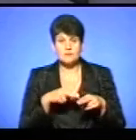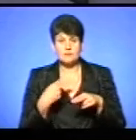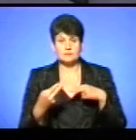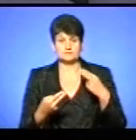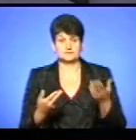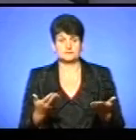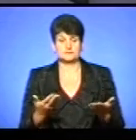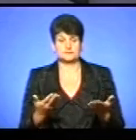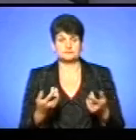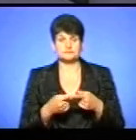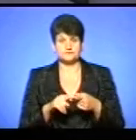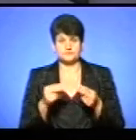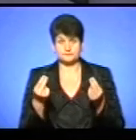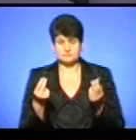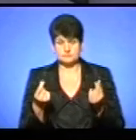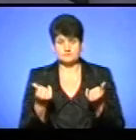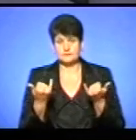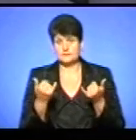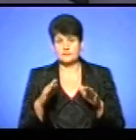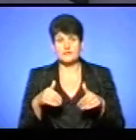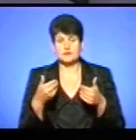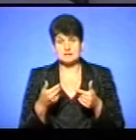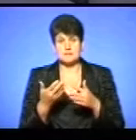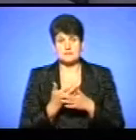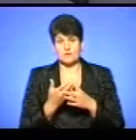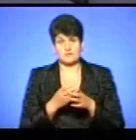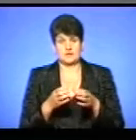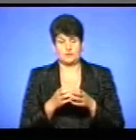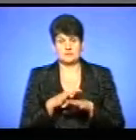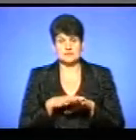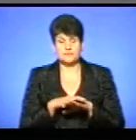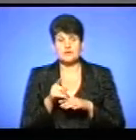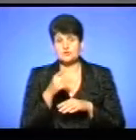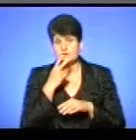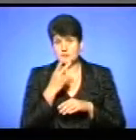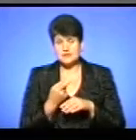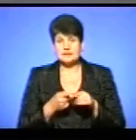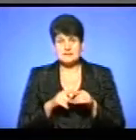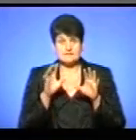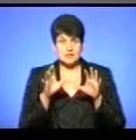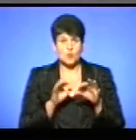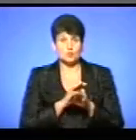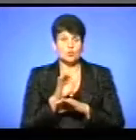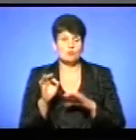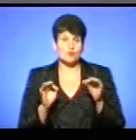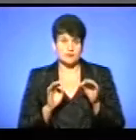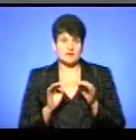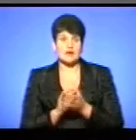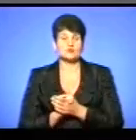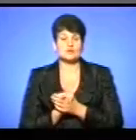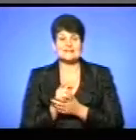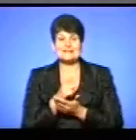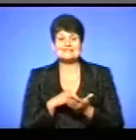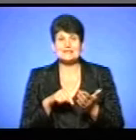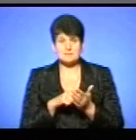ці кошти, які надаються пільгам категоріям населення. Тобто, якщо ви побачите це в певному законопроекті, асоціація місця